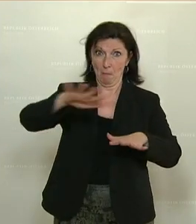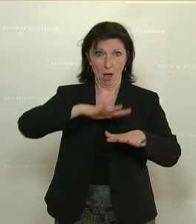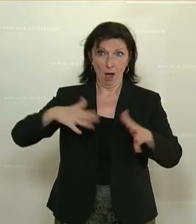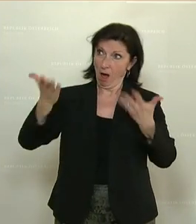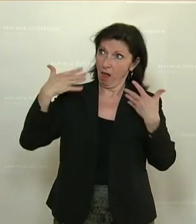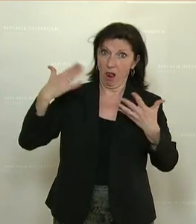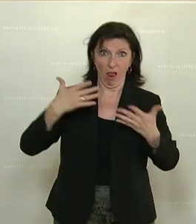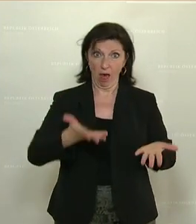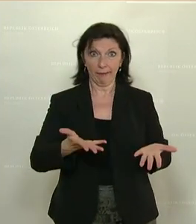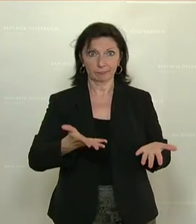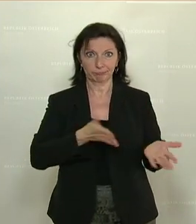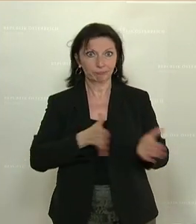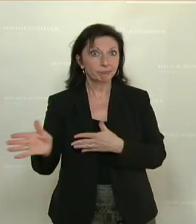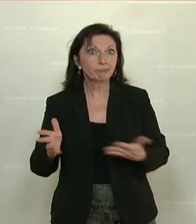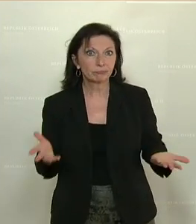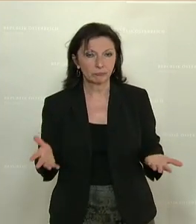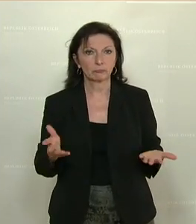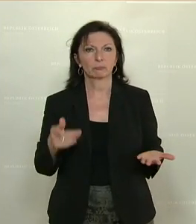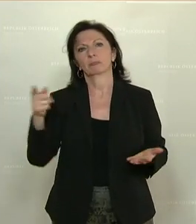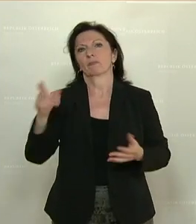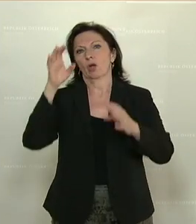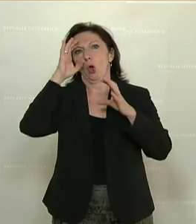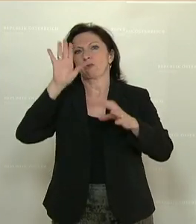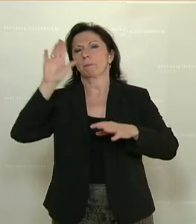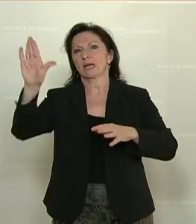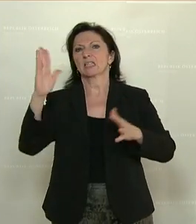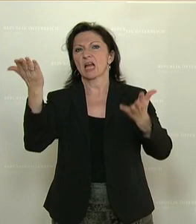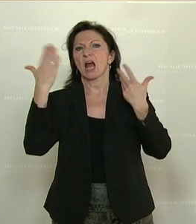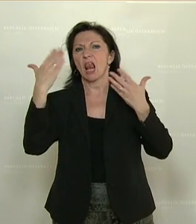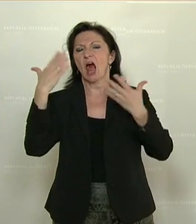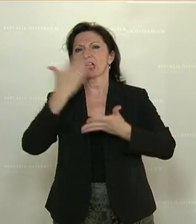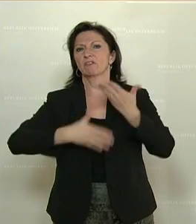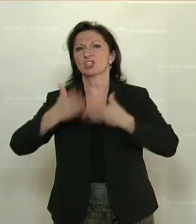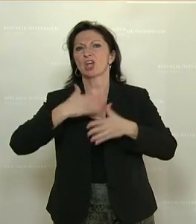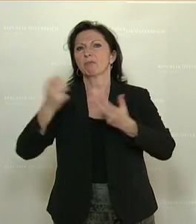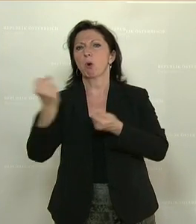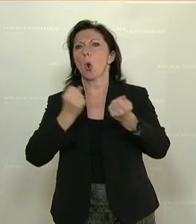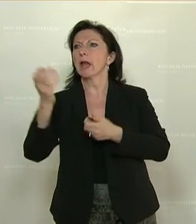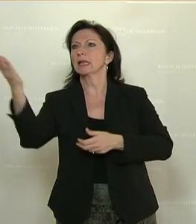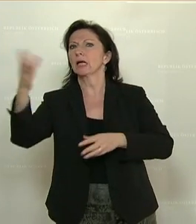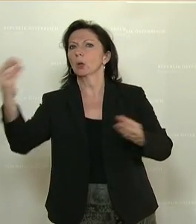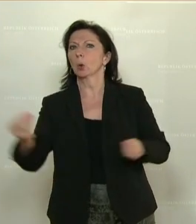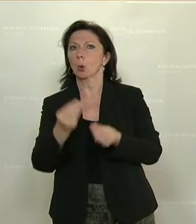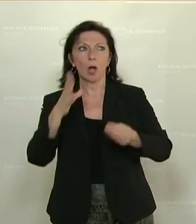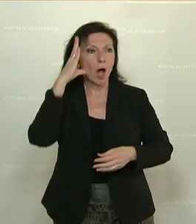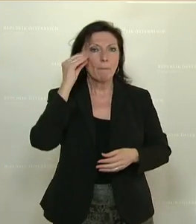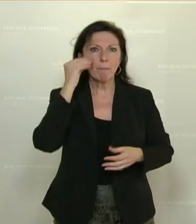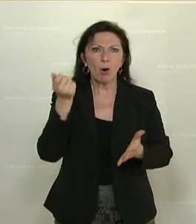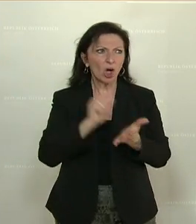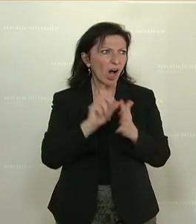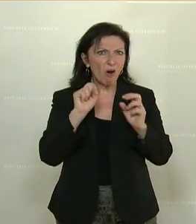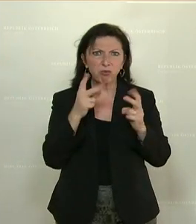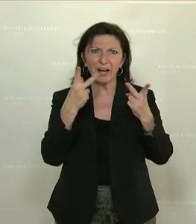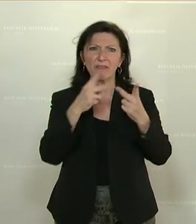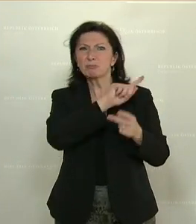Die verfehlte ÖVP-Agrarpolitik hat in der Realität den Bauern einen Kaufkraftverlust von bis zu